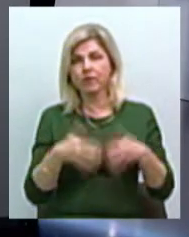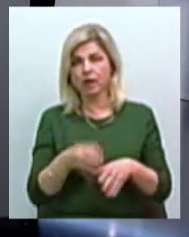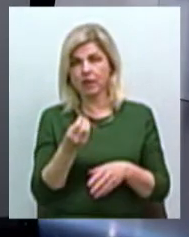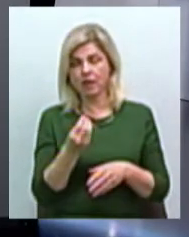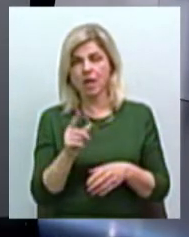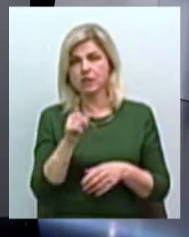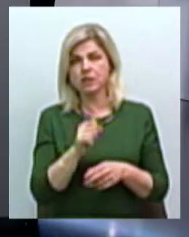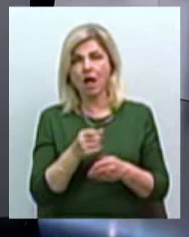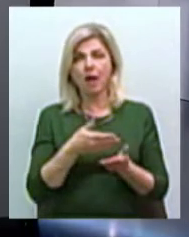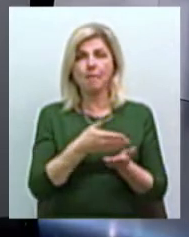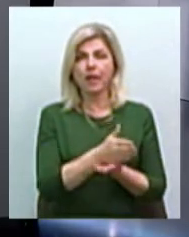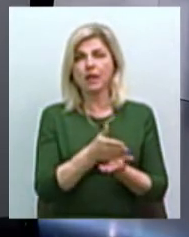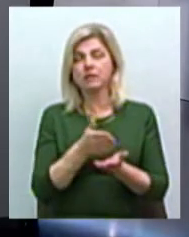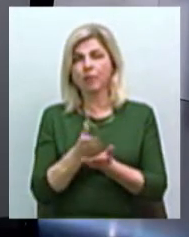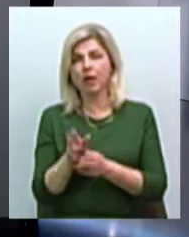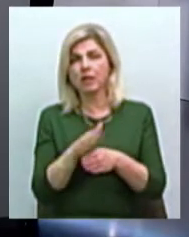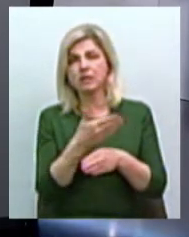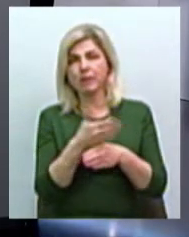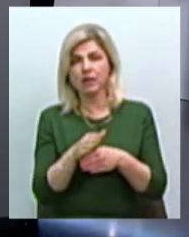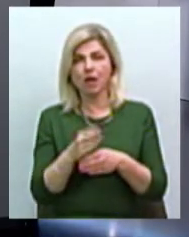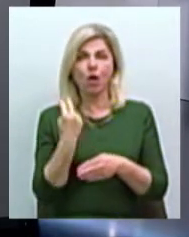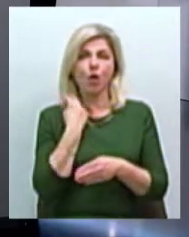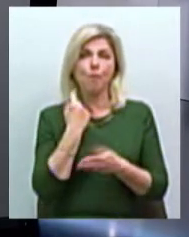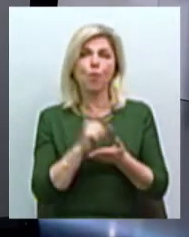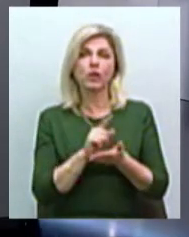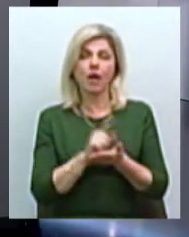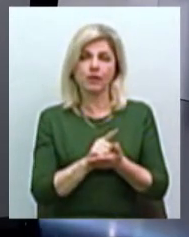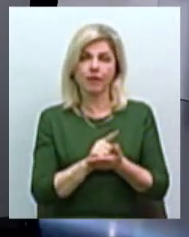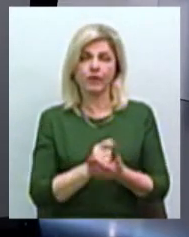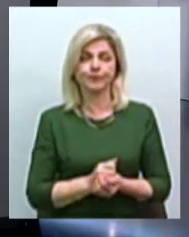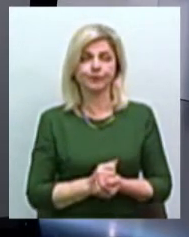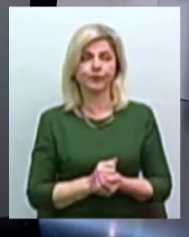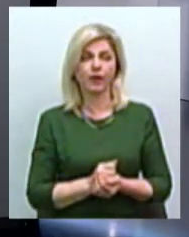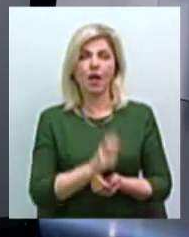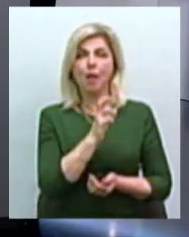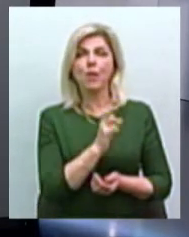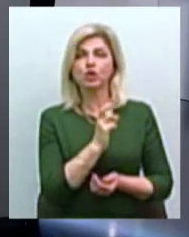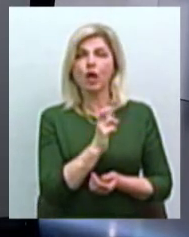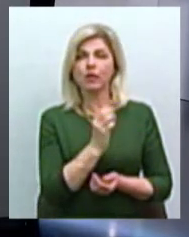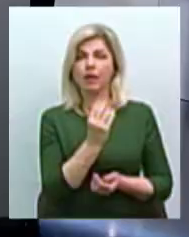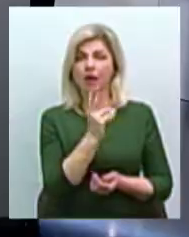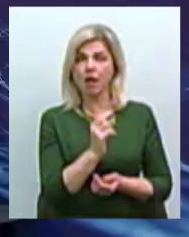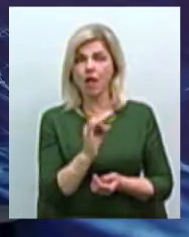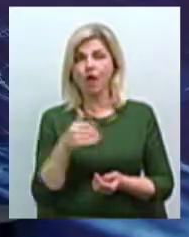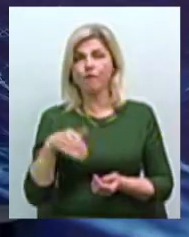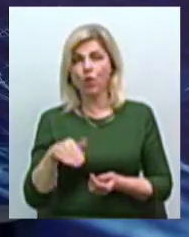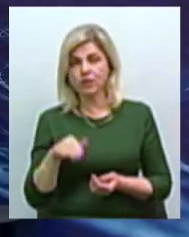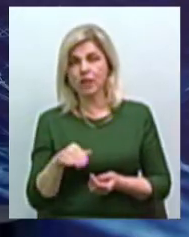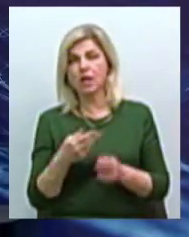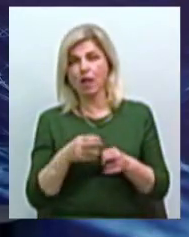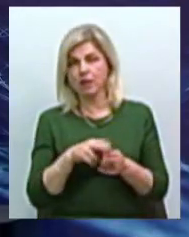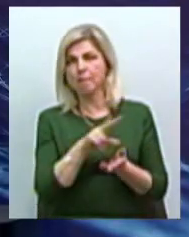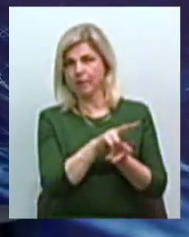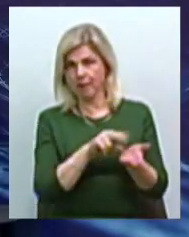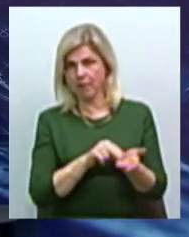переспрямування податків. Я сказав би, що Баштанка і Вознесенск – це пример, як робити треба. і я,